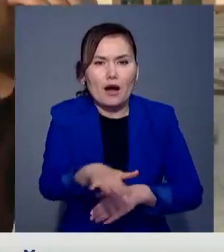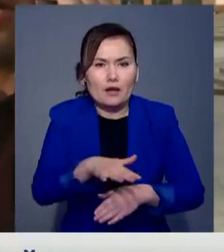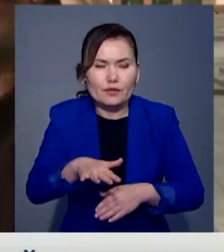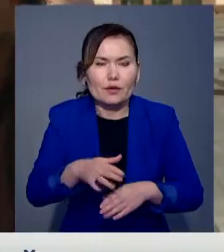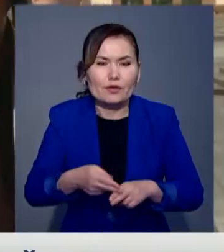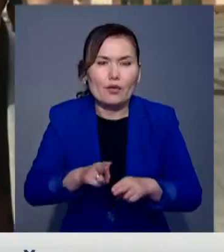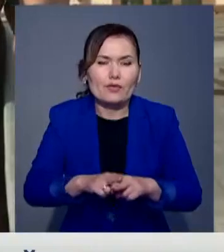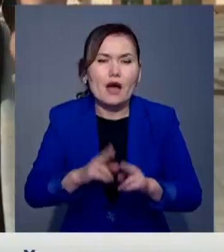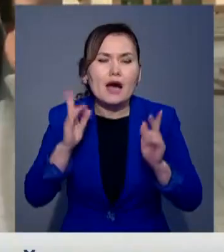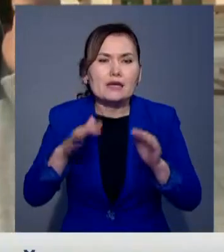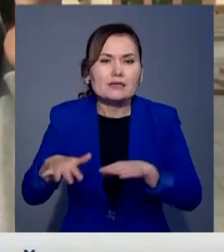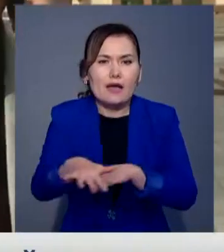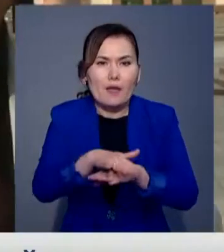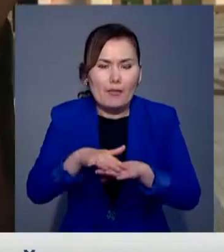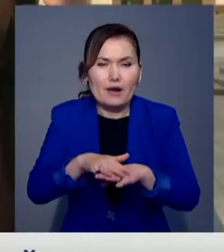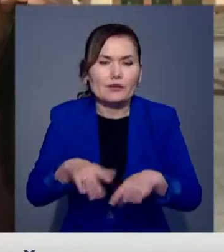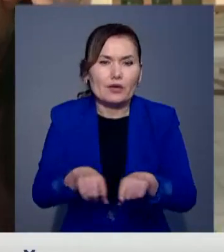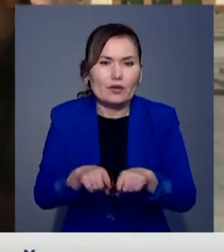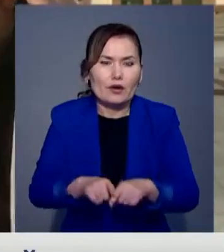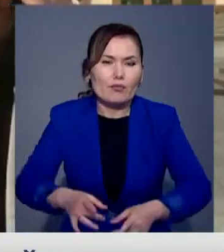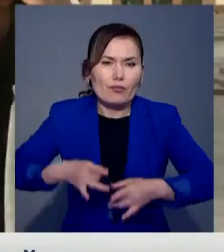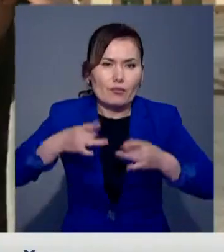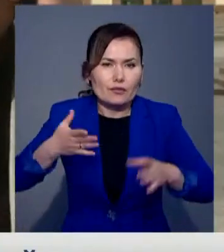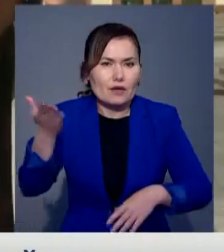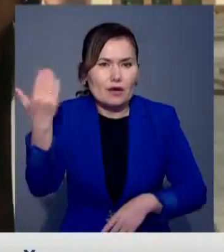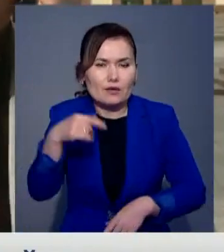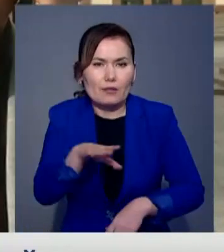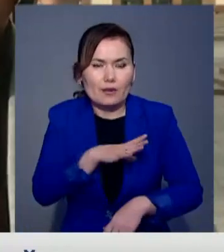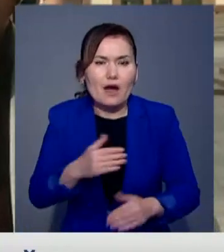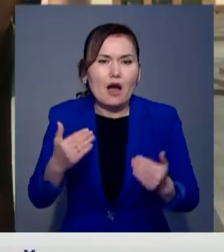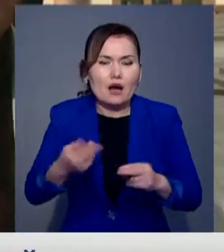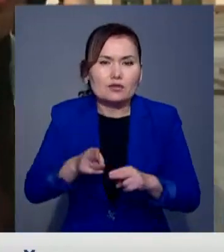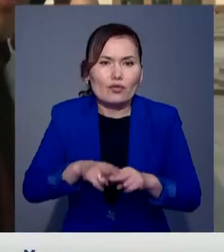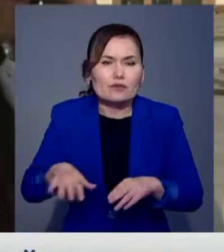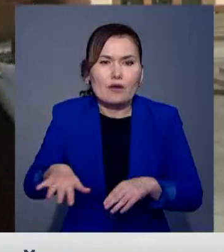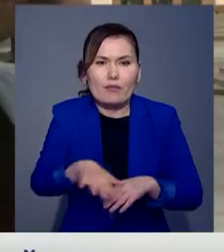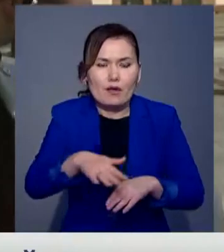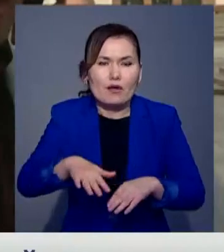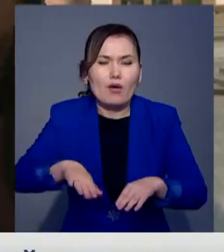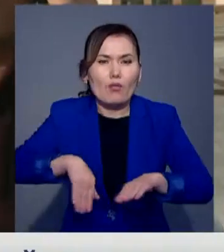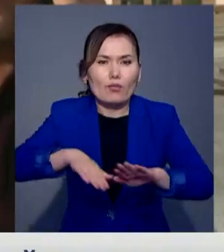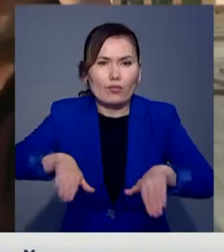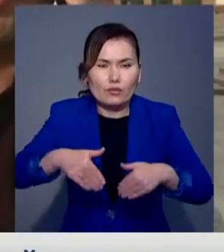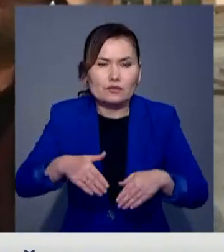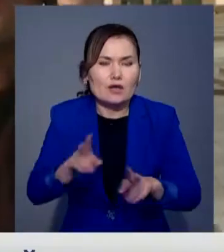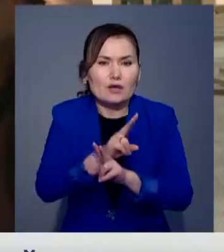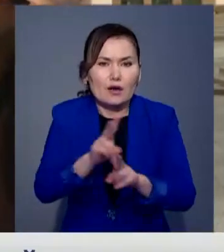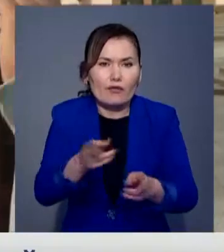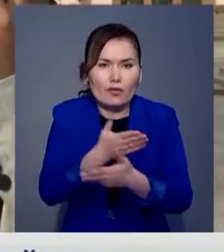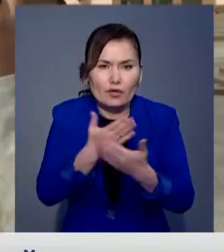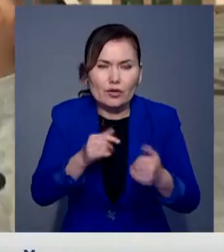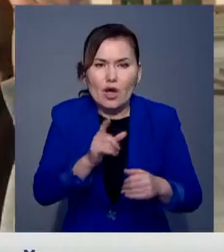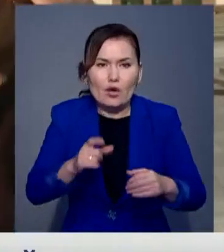артында Саябақ партул Саябақта жақпай тойлайтын еді. Қазыр бөл жерде менің басқа кері жаң жоқ секілді.